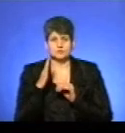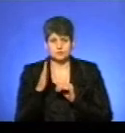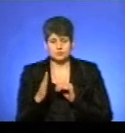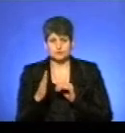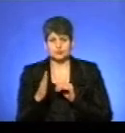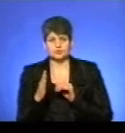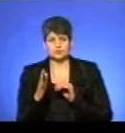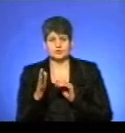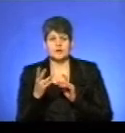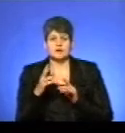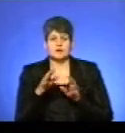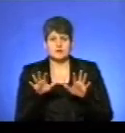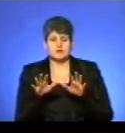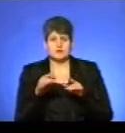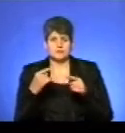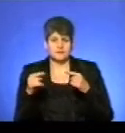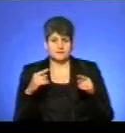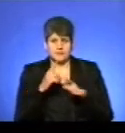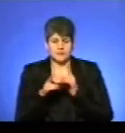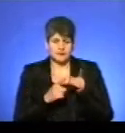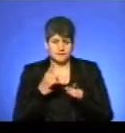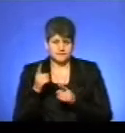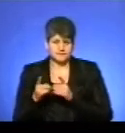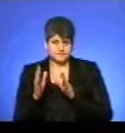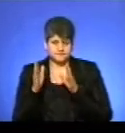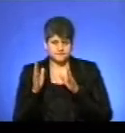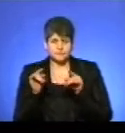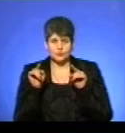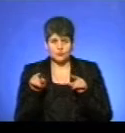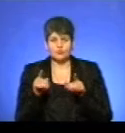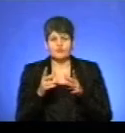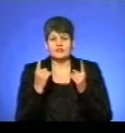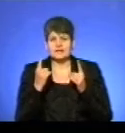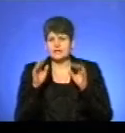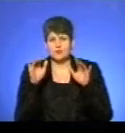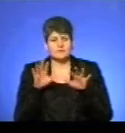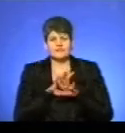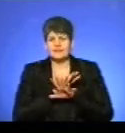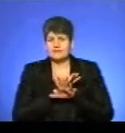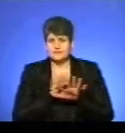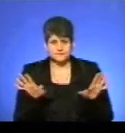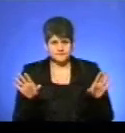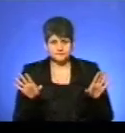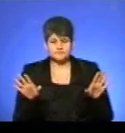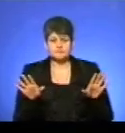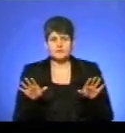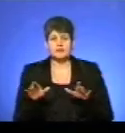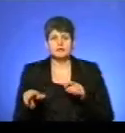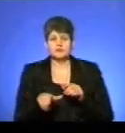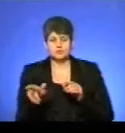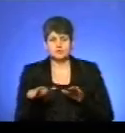розмитому бережному полі підвищено атмосферного тиску, тому істотних опадів ми не очікуємо. На дорогах ожеледиться